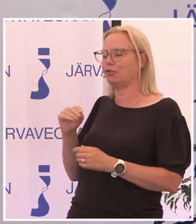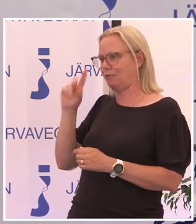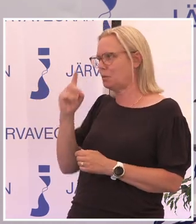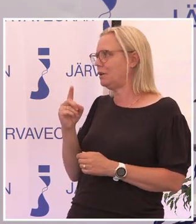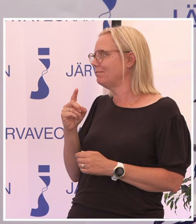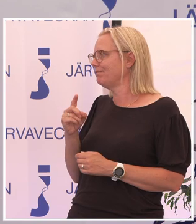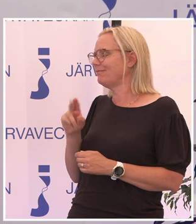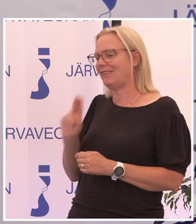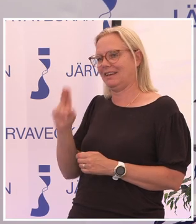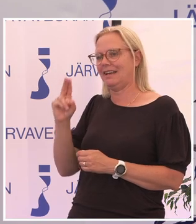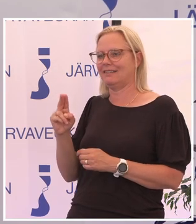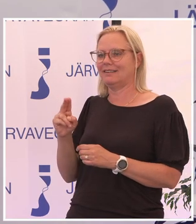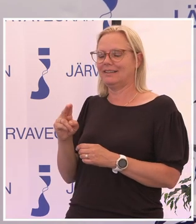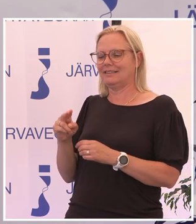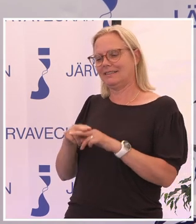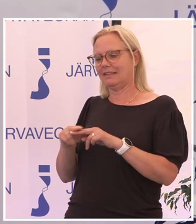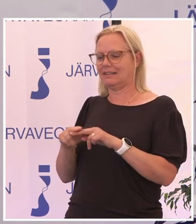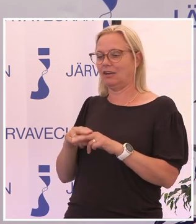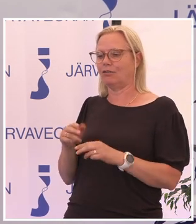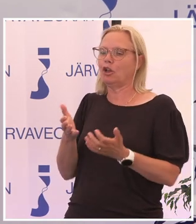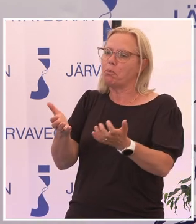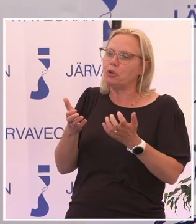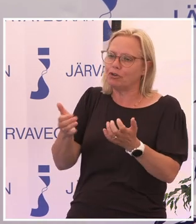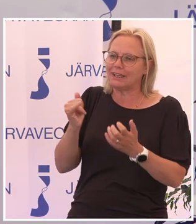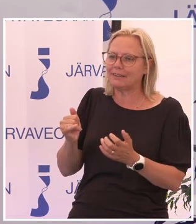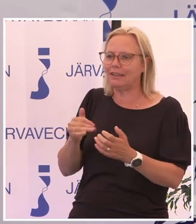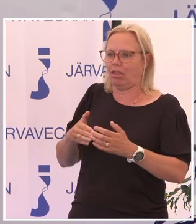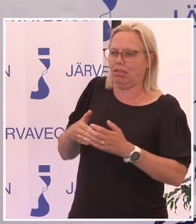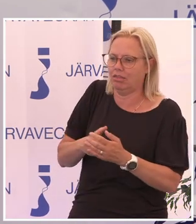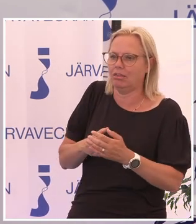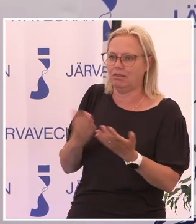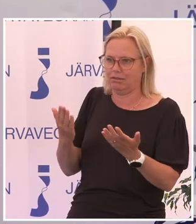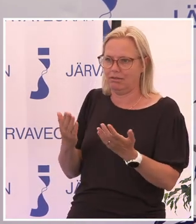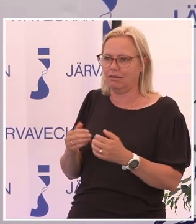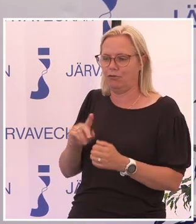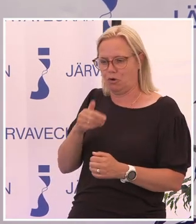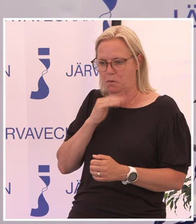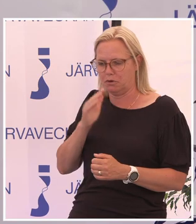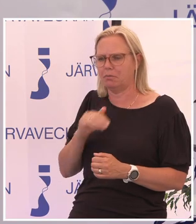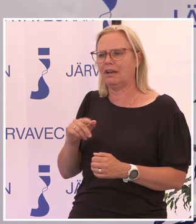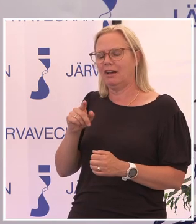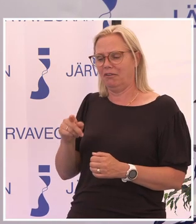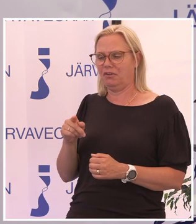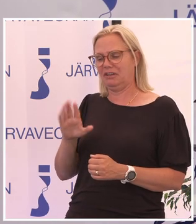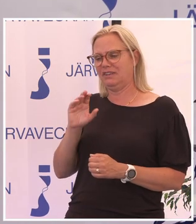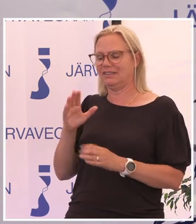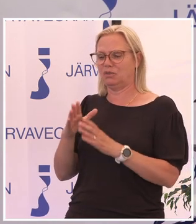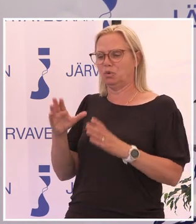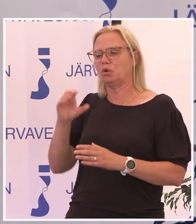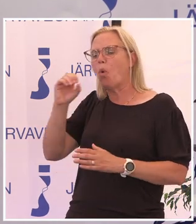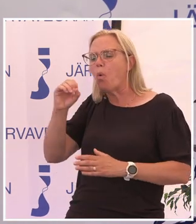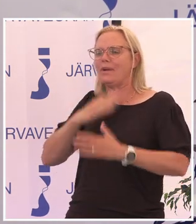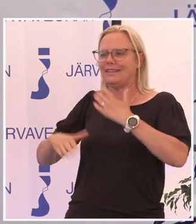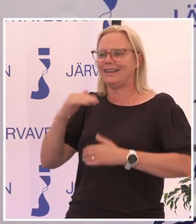liksom verkligen känslan av att byråkratin står emot den, för det finns ett starkt ointresse eller brist på